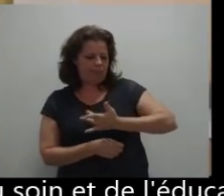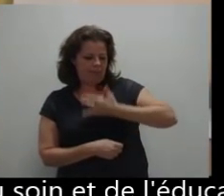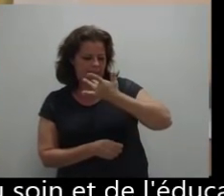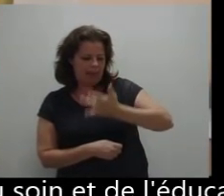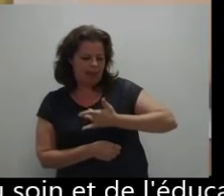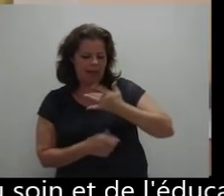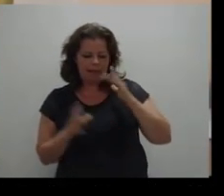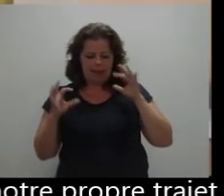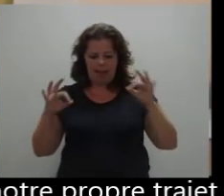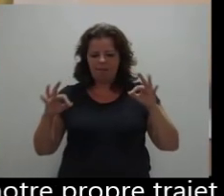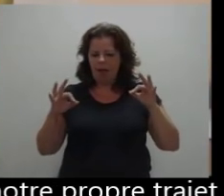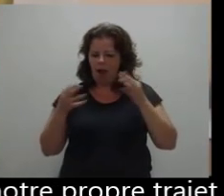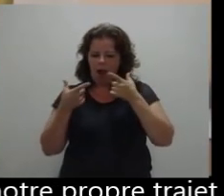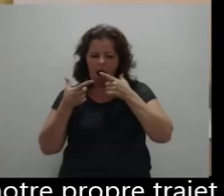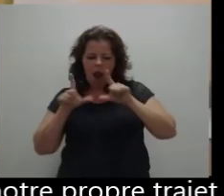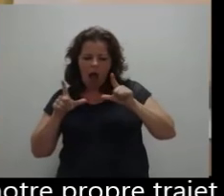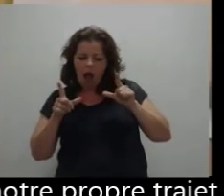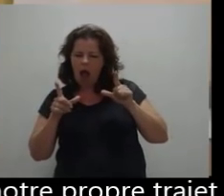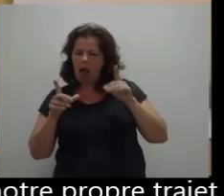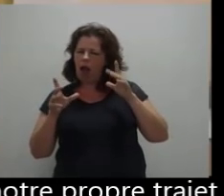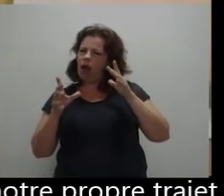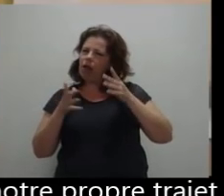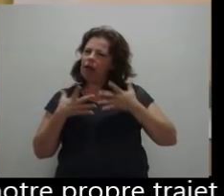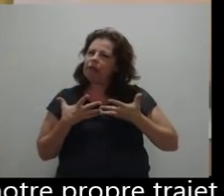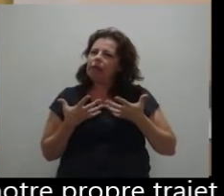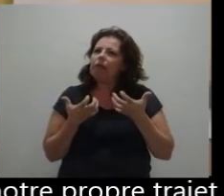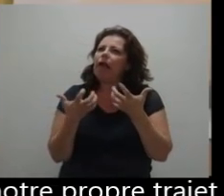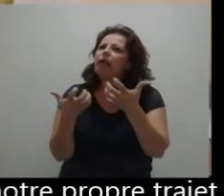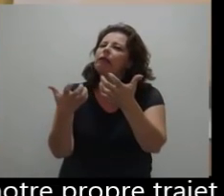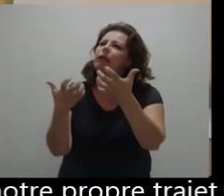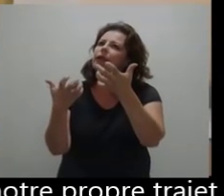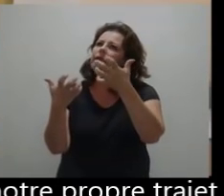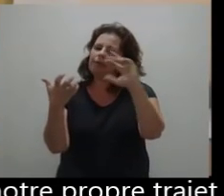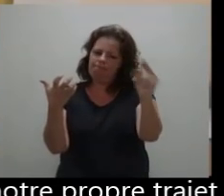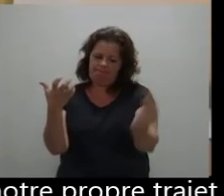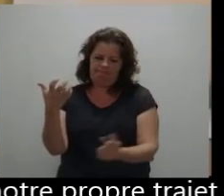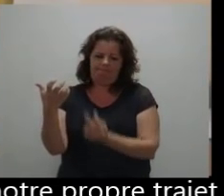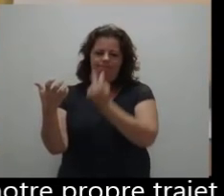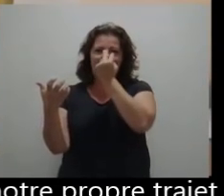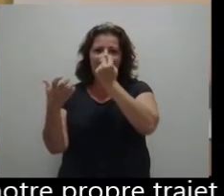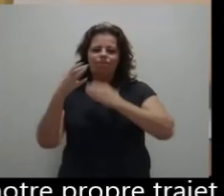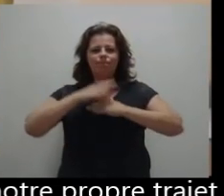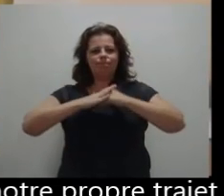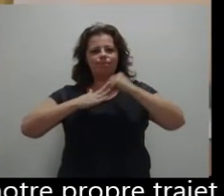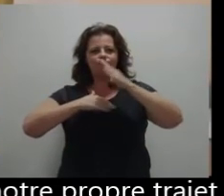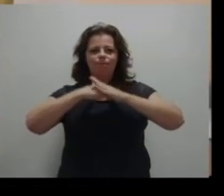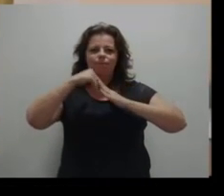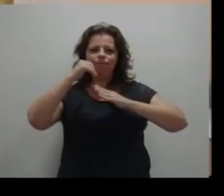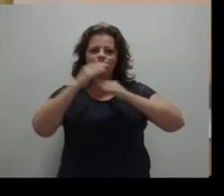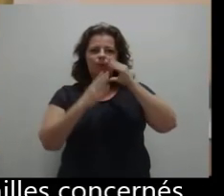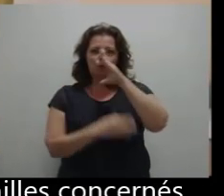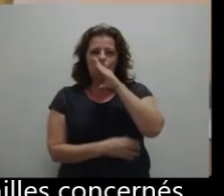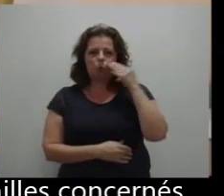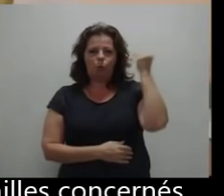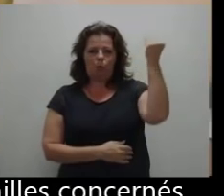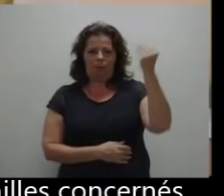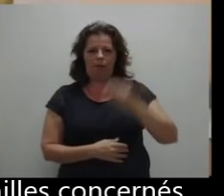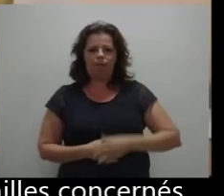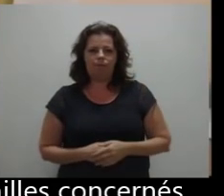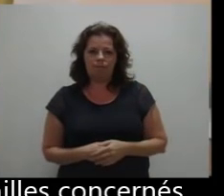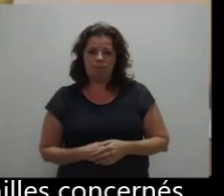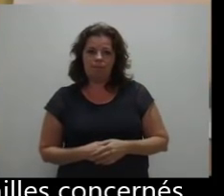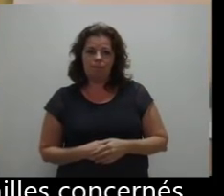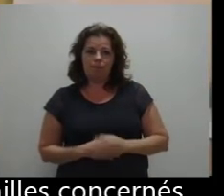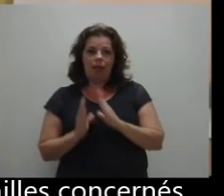la langue, de la dimension désirante, pour notre propre trajet d'humanisation. Aux